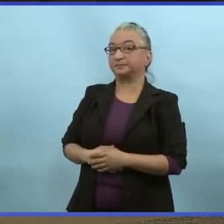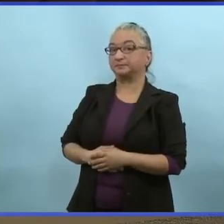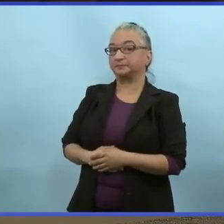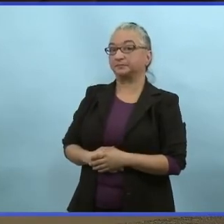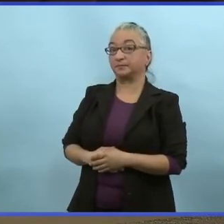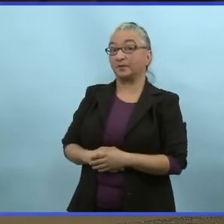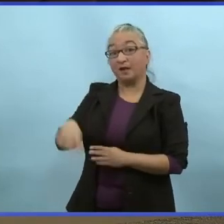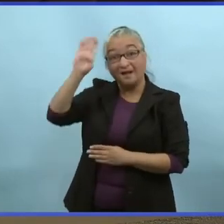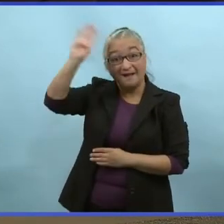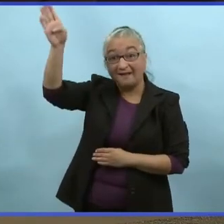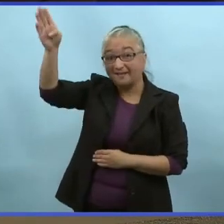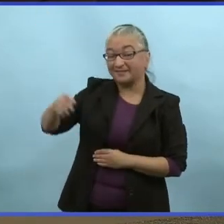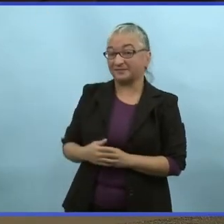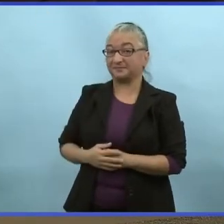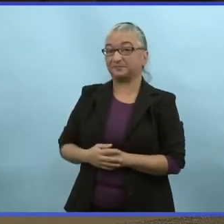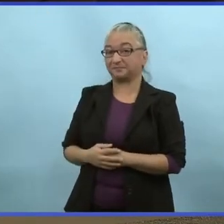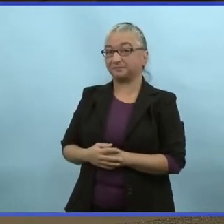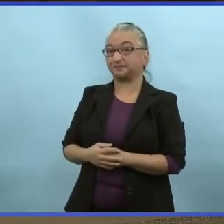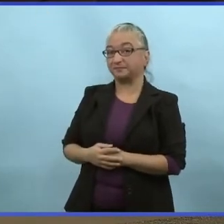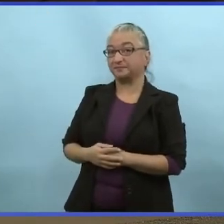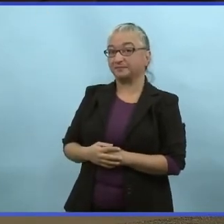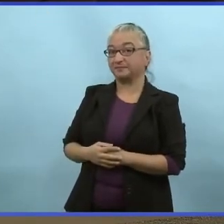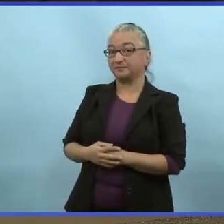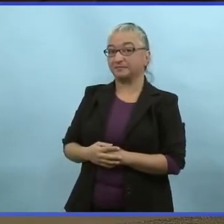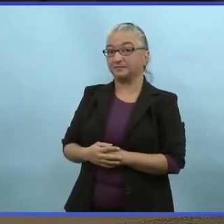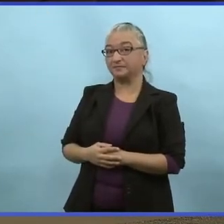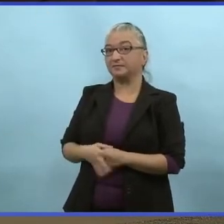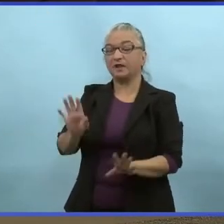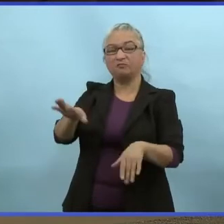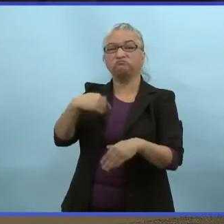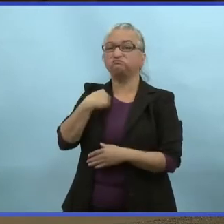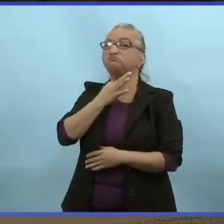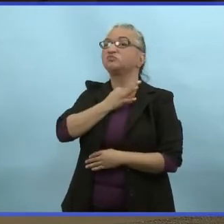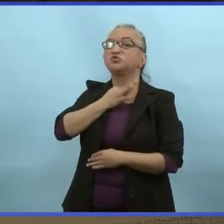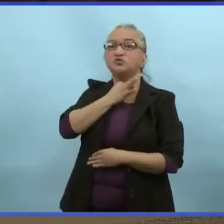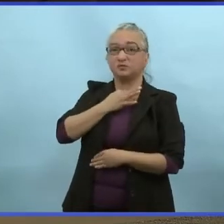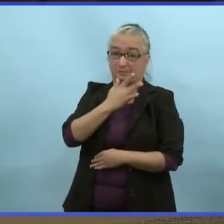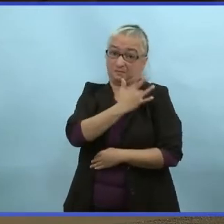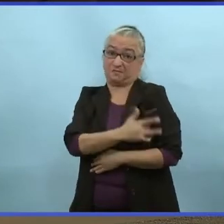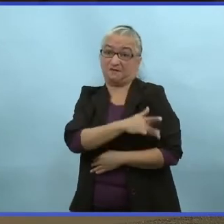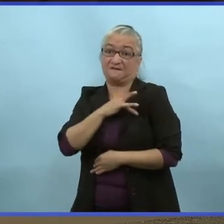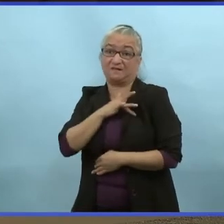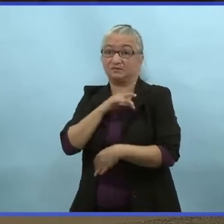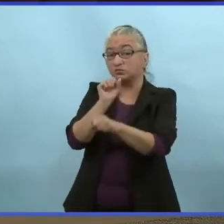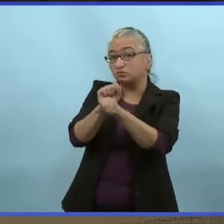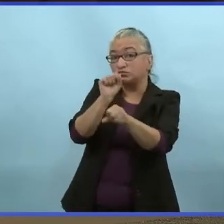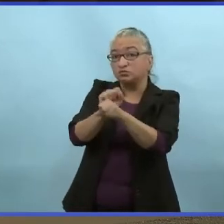Bonjour. Monsieur Elwer, est-ce que la province travaille